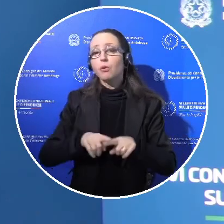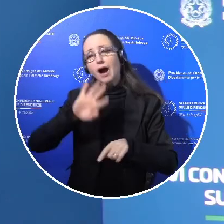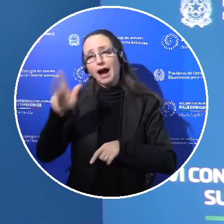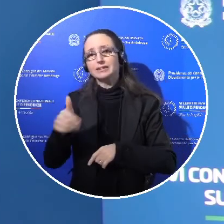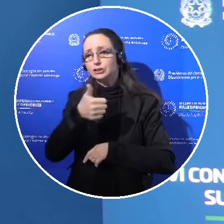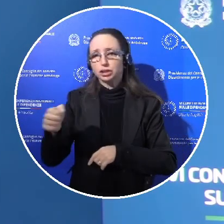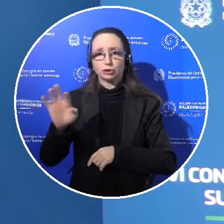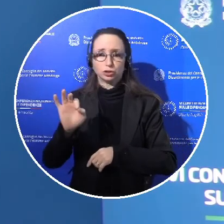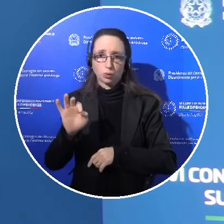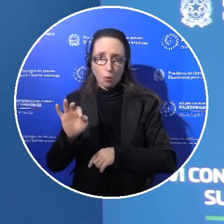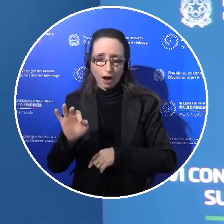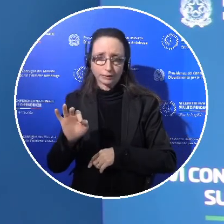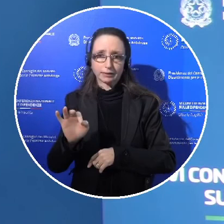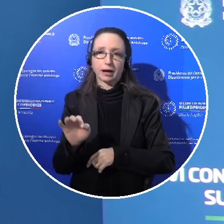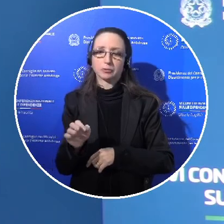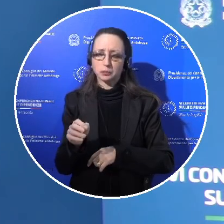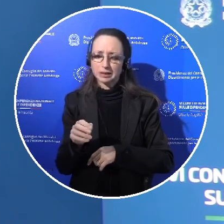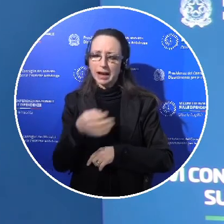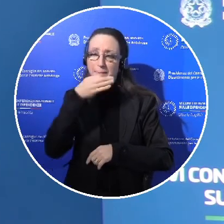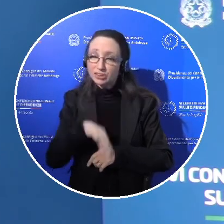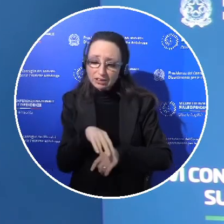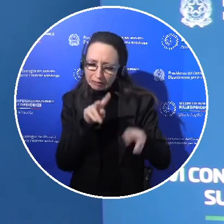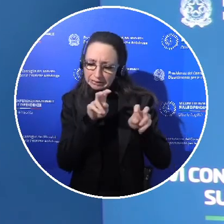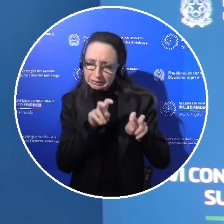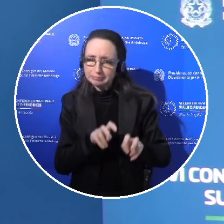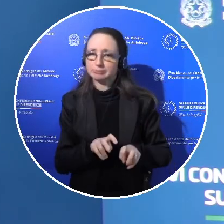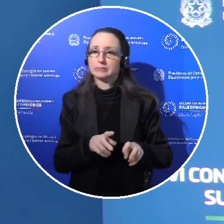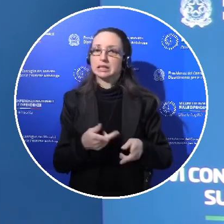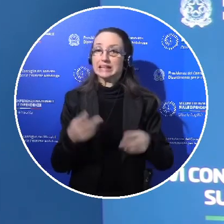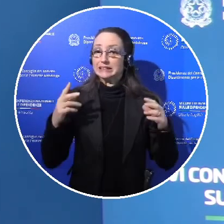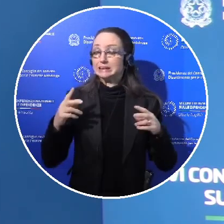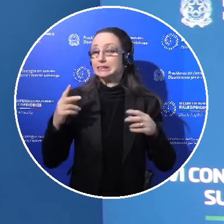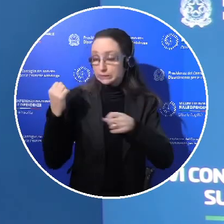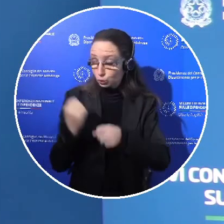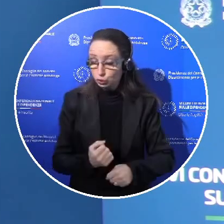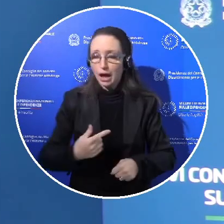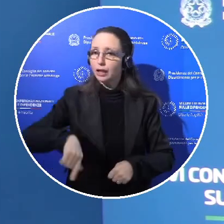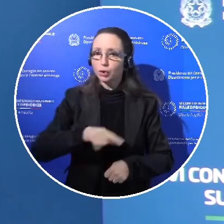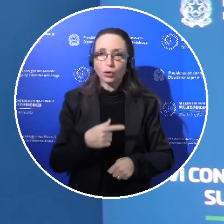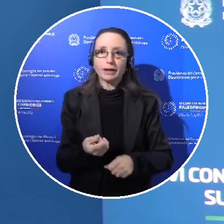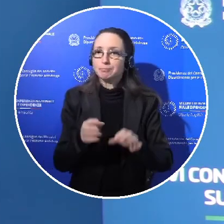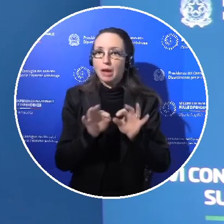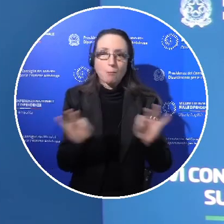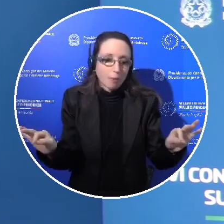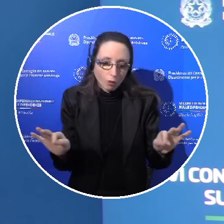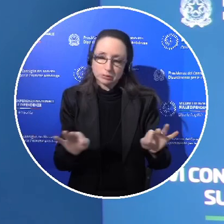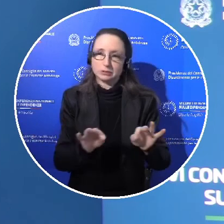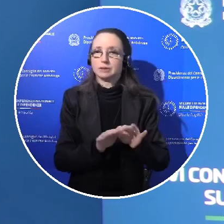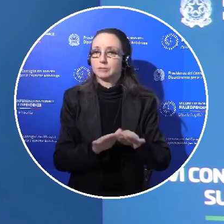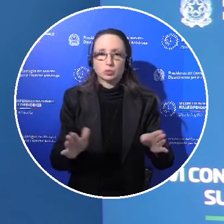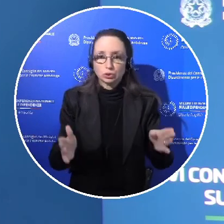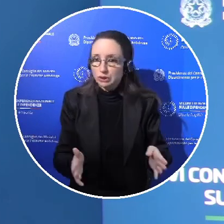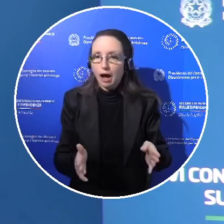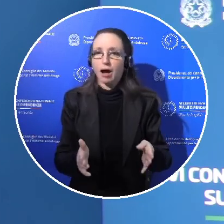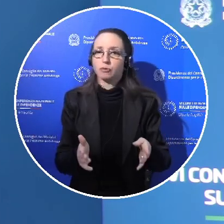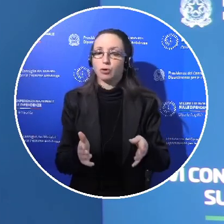Quindi la nostra capacità di analisi e la nostra capacità istituzionale la mettiamo a disposizione di questo tavolo e ovviamente dei ministeri